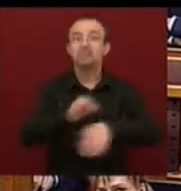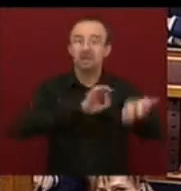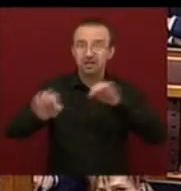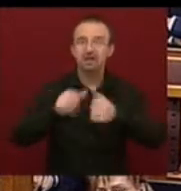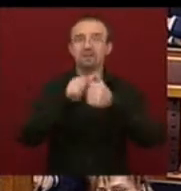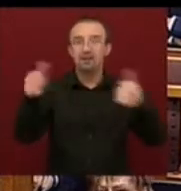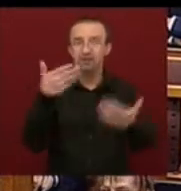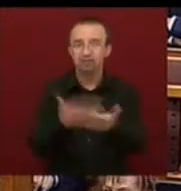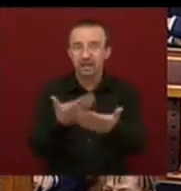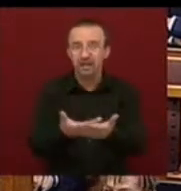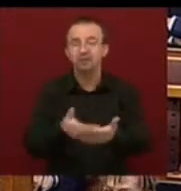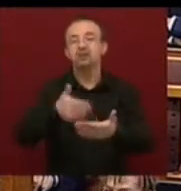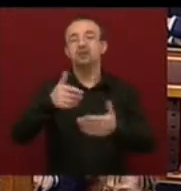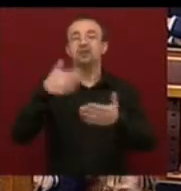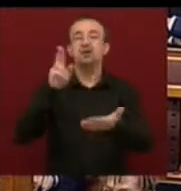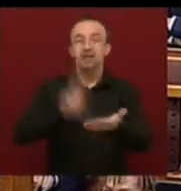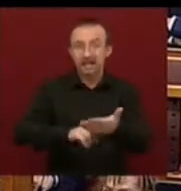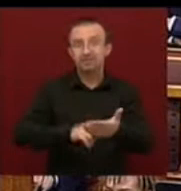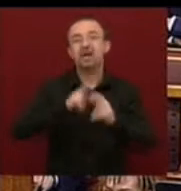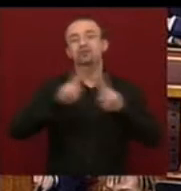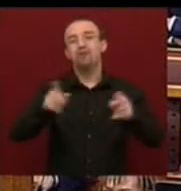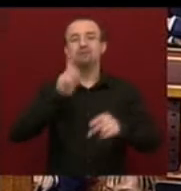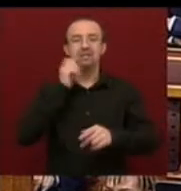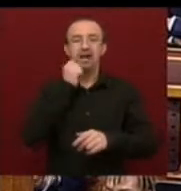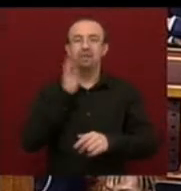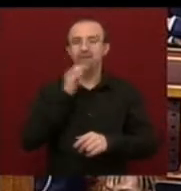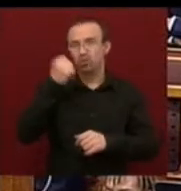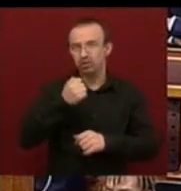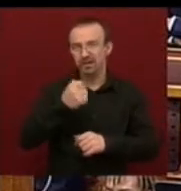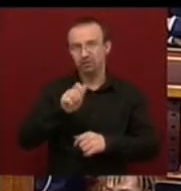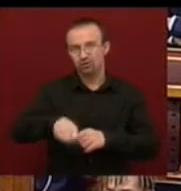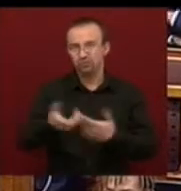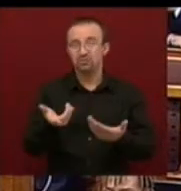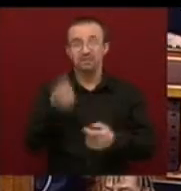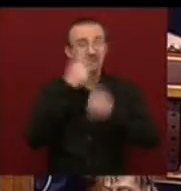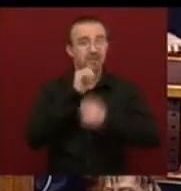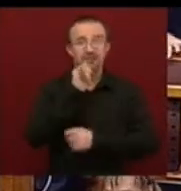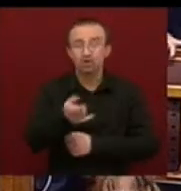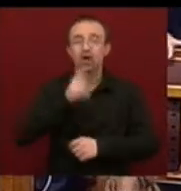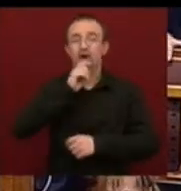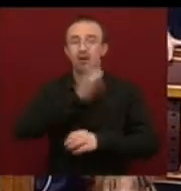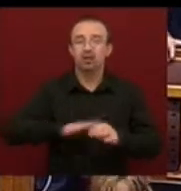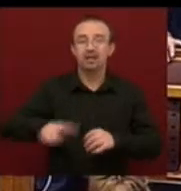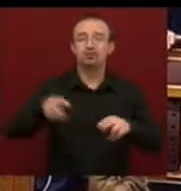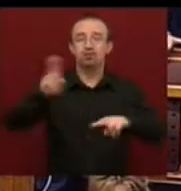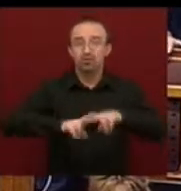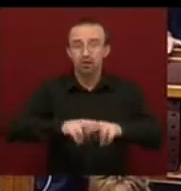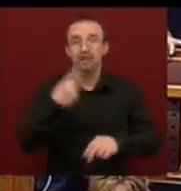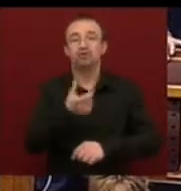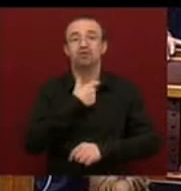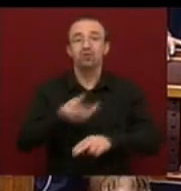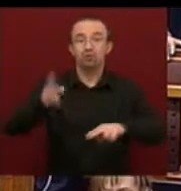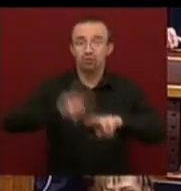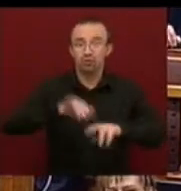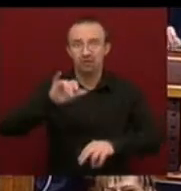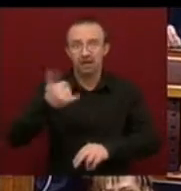egy felmérés arról, hogy van-e legitimitása ennek az IMF-fel kapcsolatos döntésnek a kormány mögött. Mert szerintem nincs. A magyar társadalom többsége is, különösen az önök szavazóinak